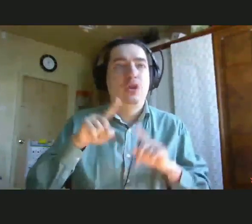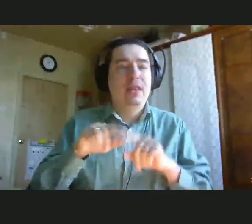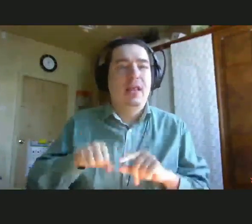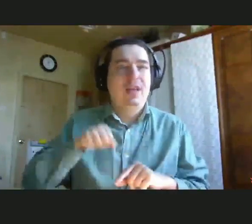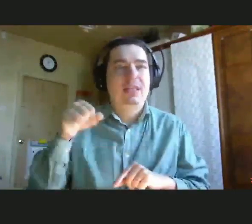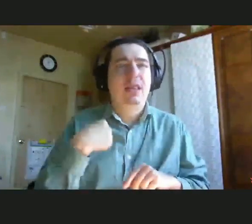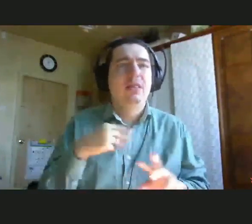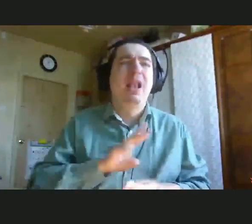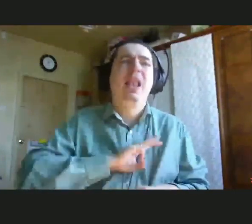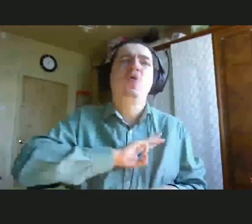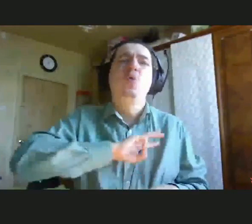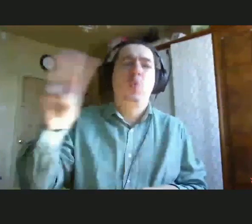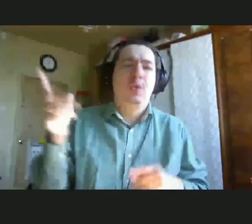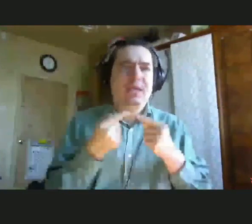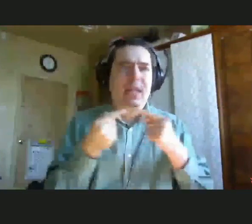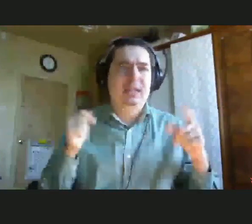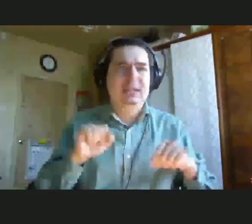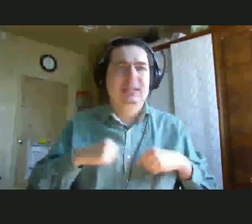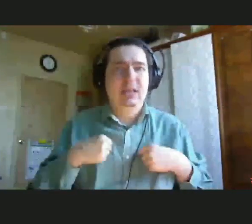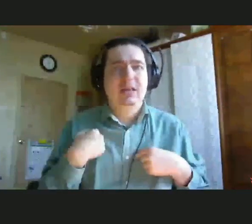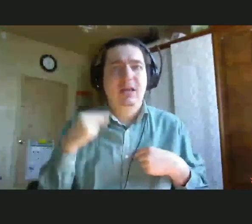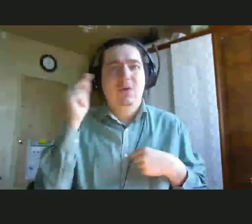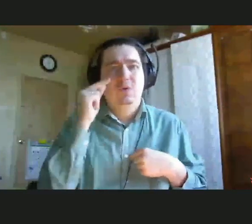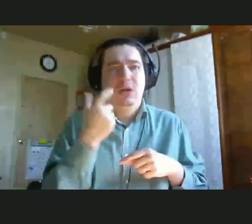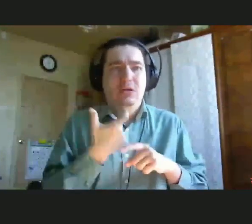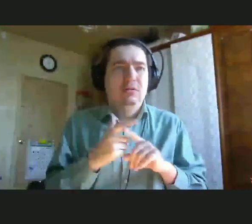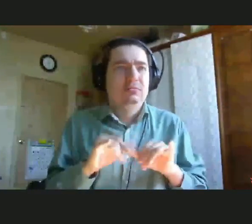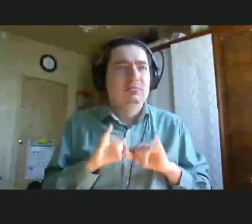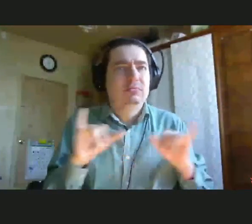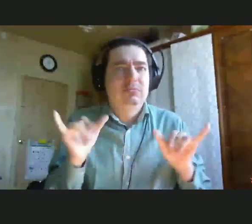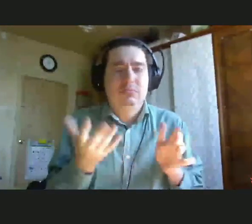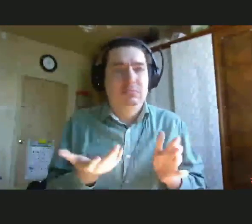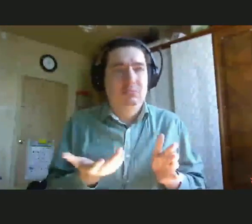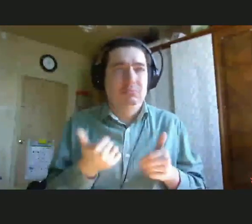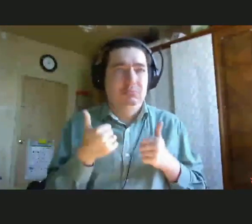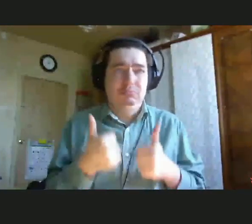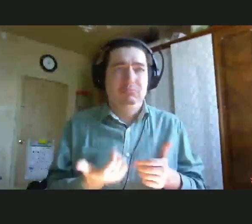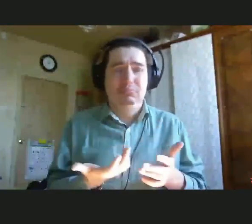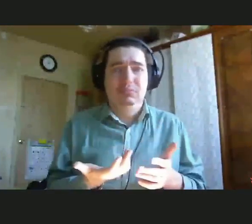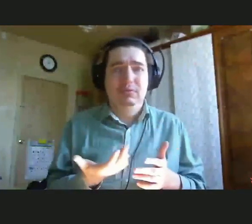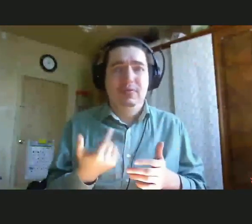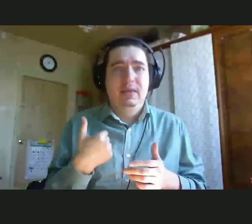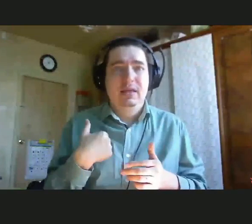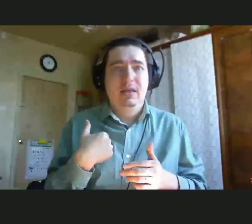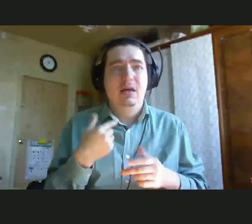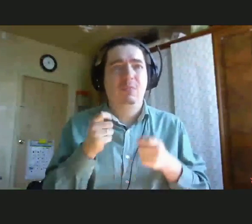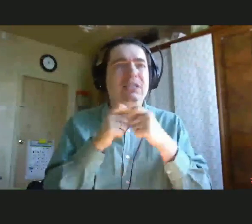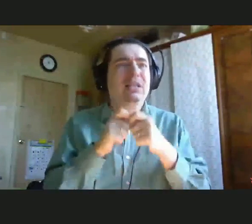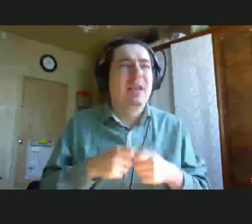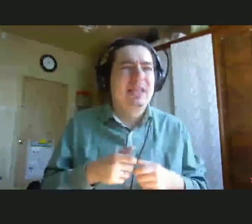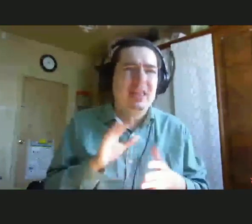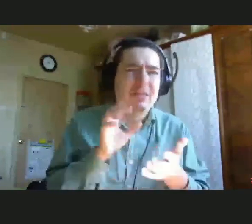миллион разных занятий, и я училась варить варенье из одуванчиков, и бисероплетением я занималась, и на